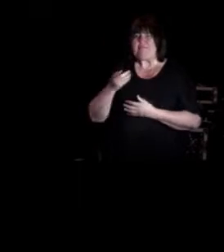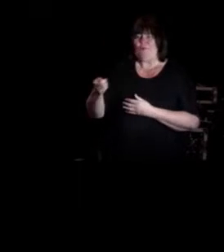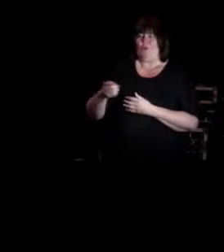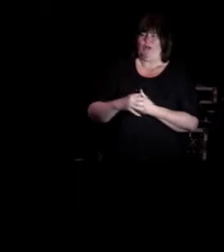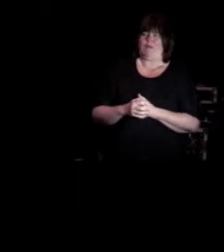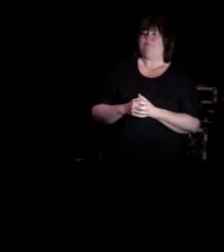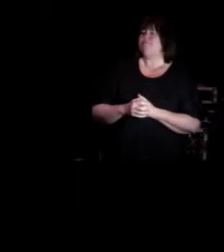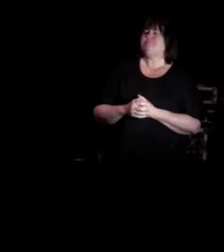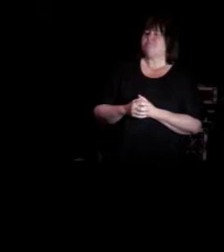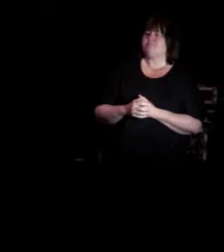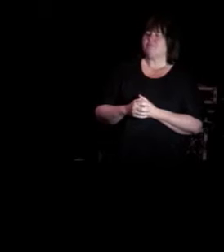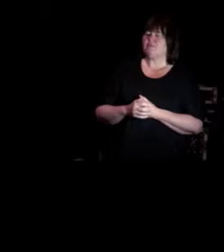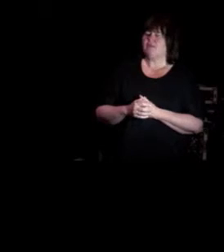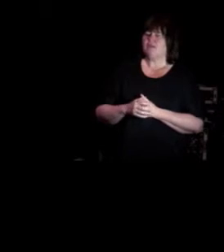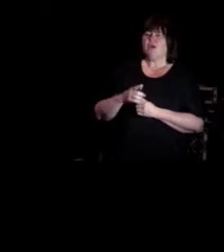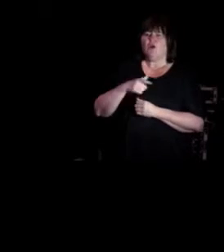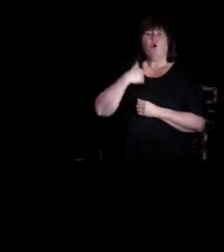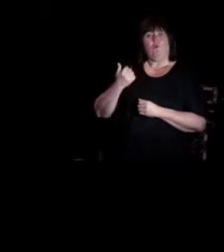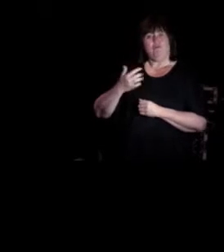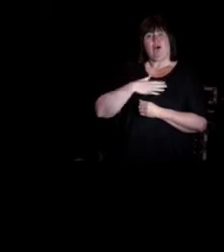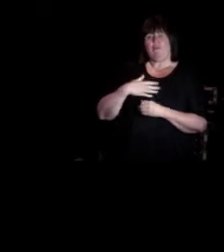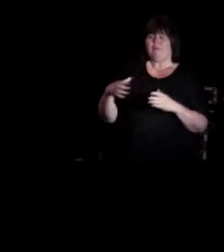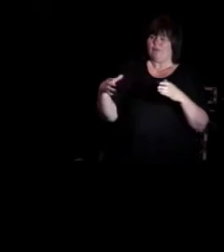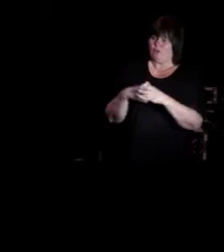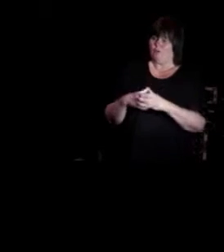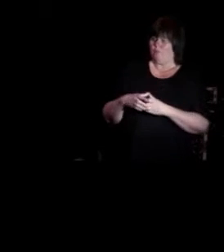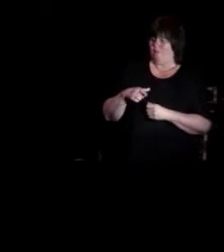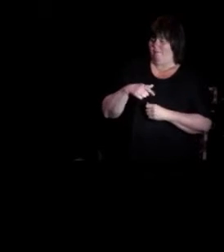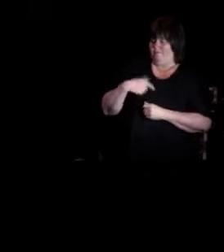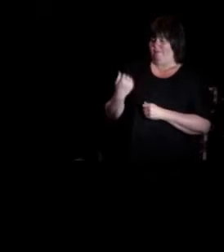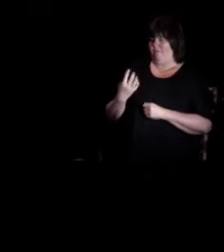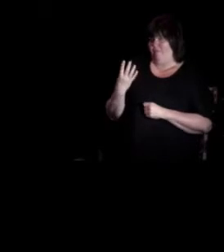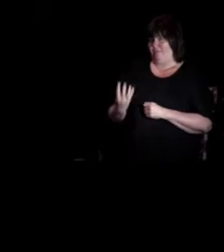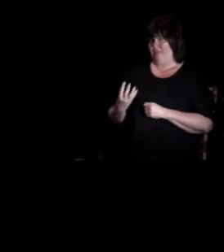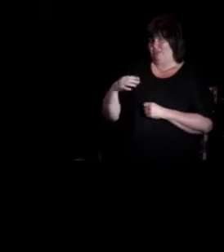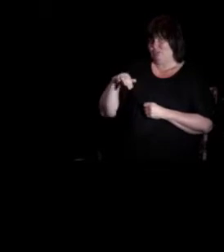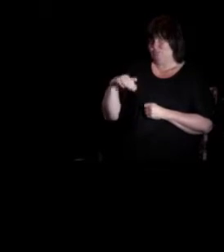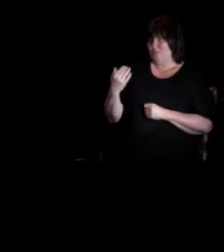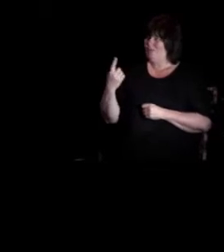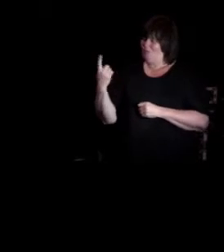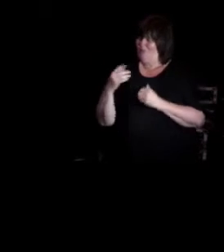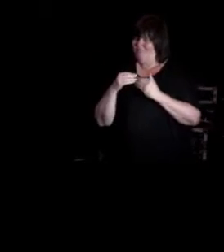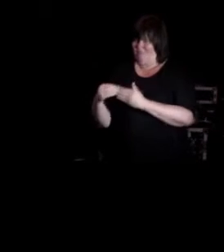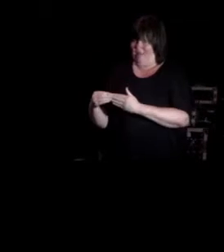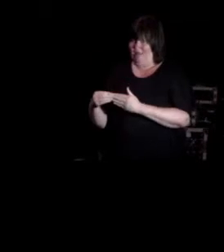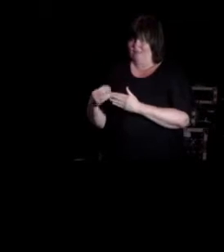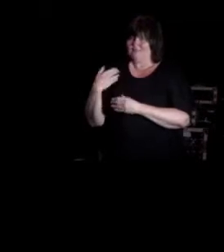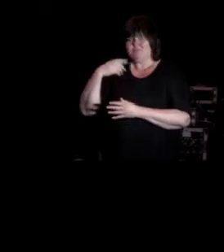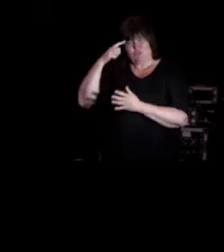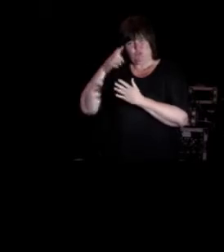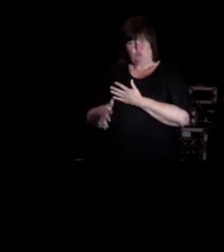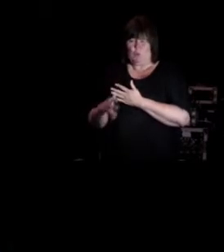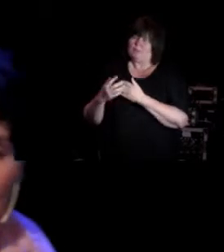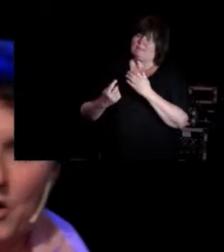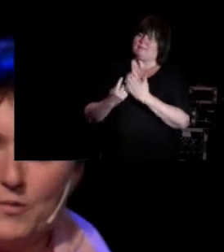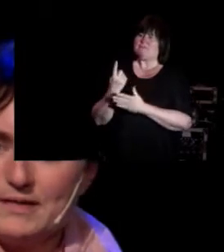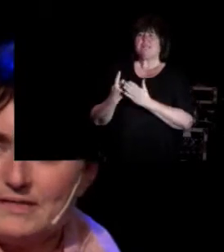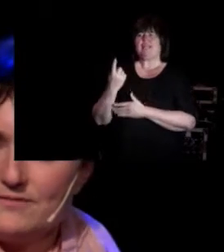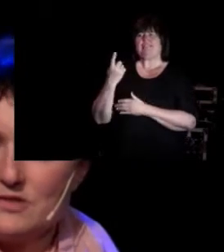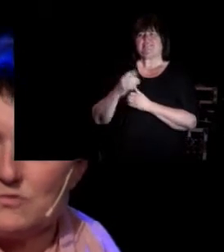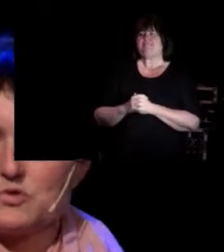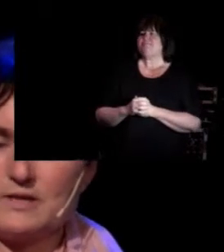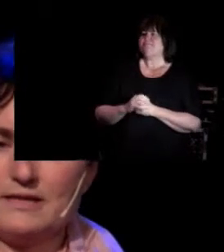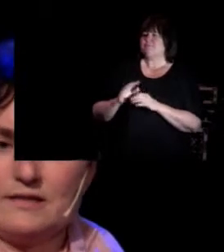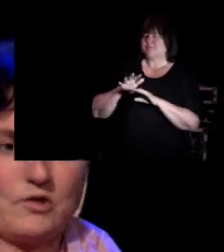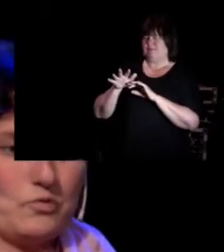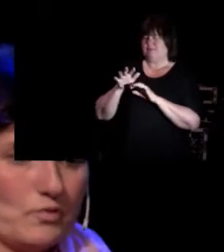så var det sånn at vi var i gruppe, så vi var fire studenter og en veileder som var psykologspesialist. Og mens